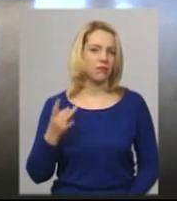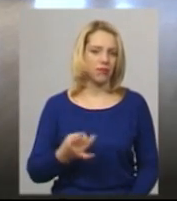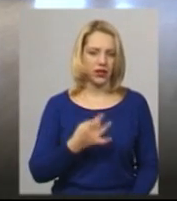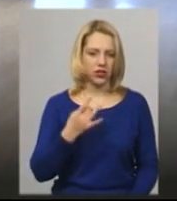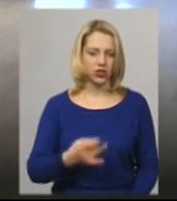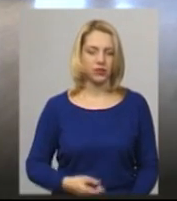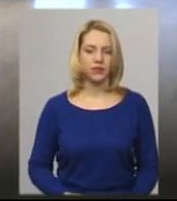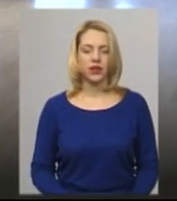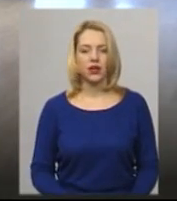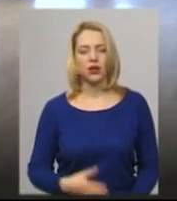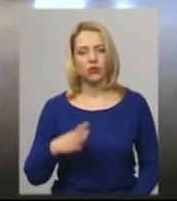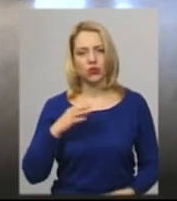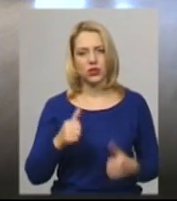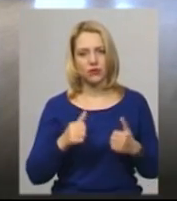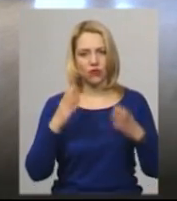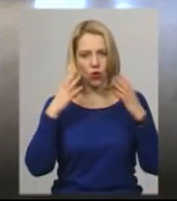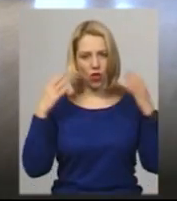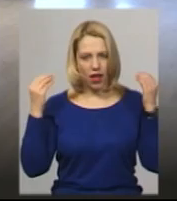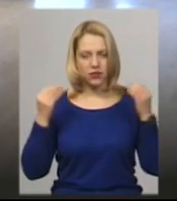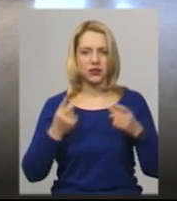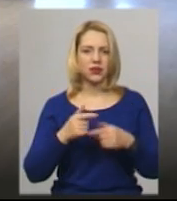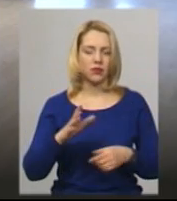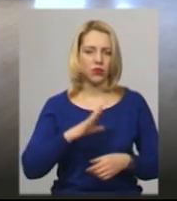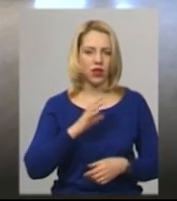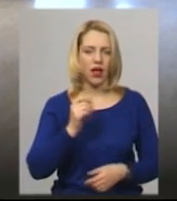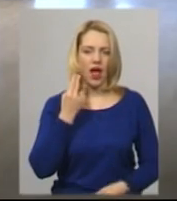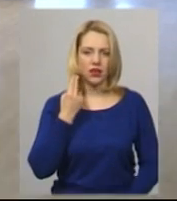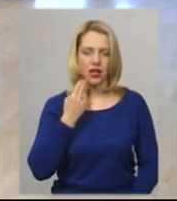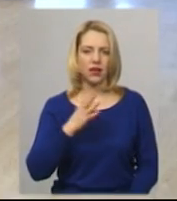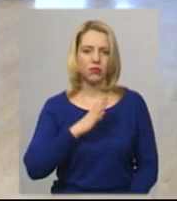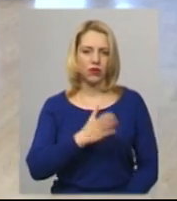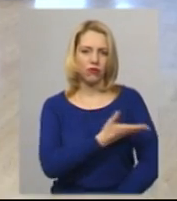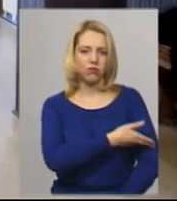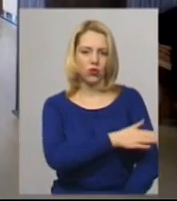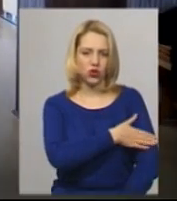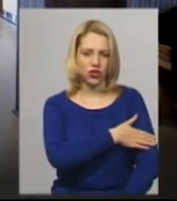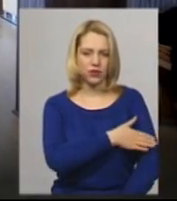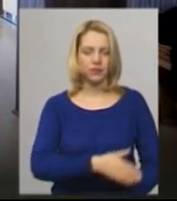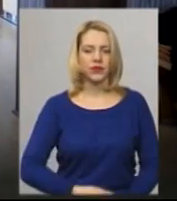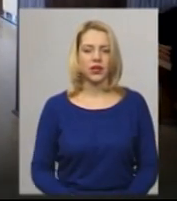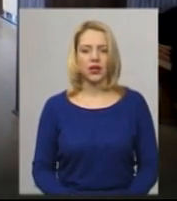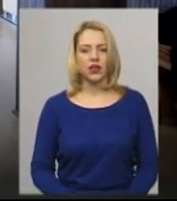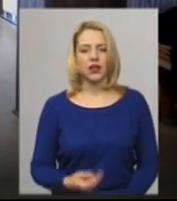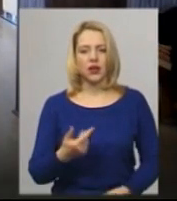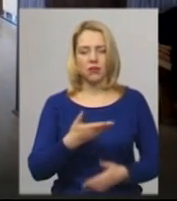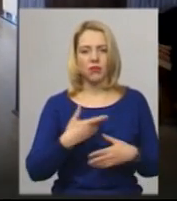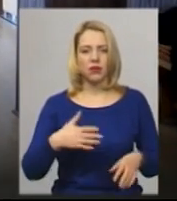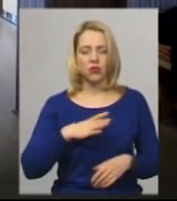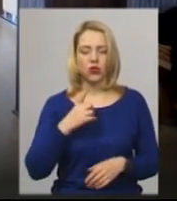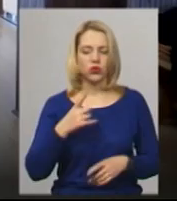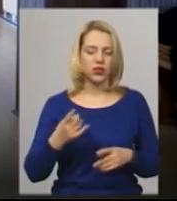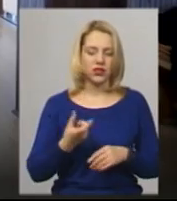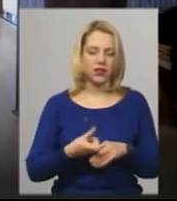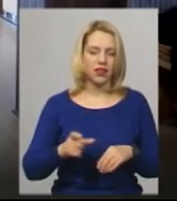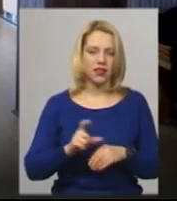змаганнях в Голландії, Англії та Польщі з цією партнершою. Не були одні з найкращих, тому